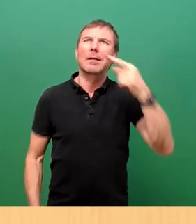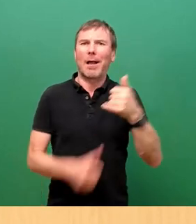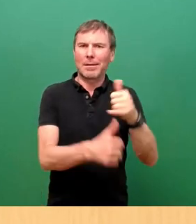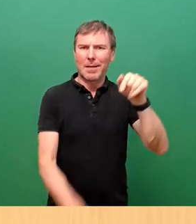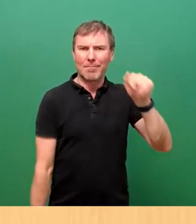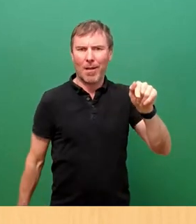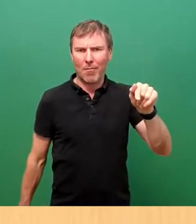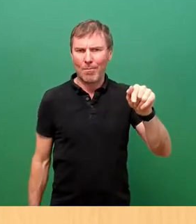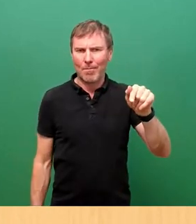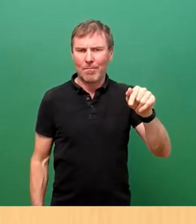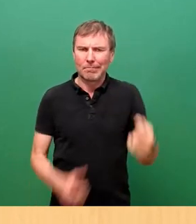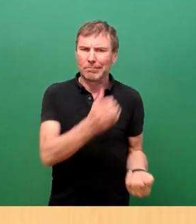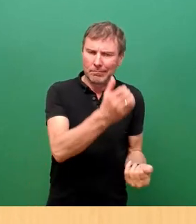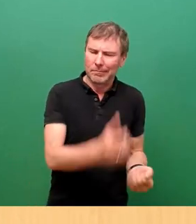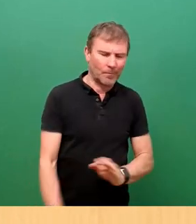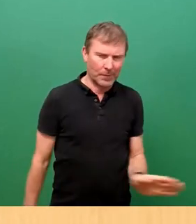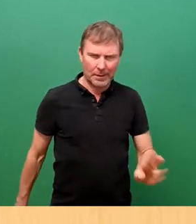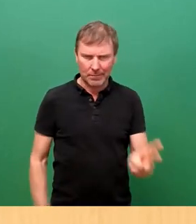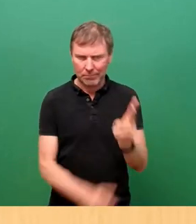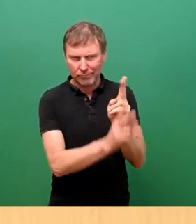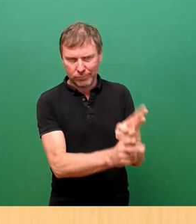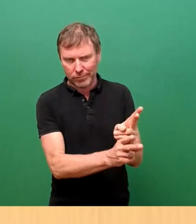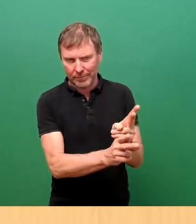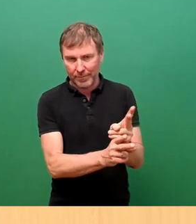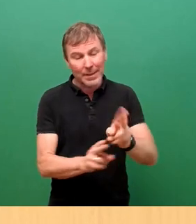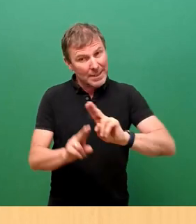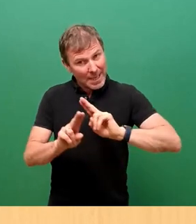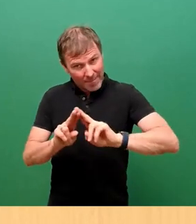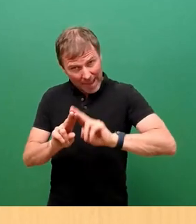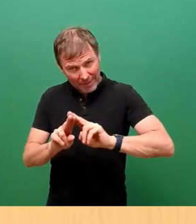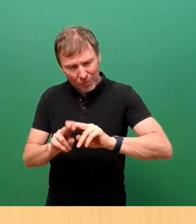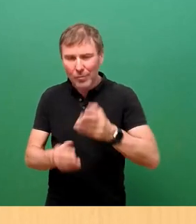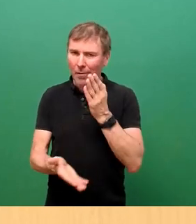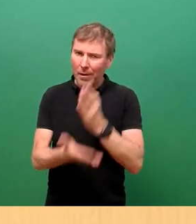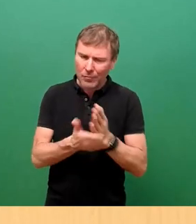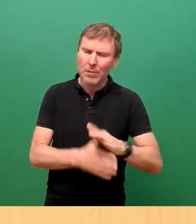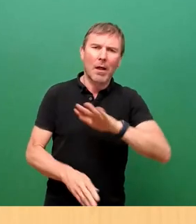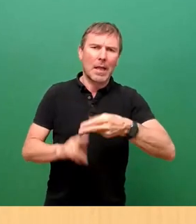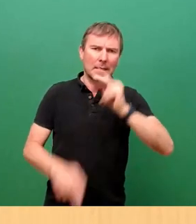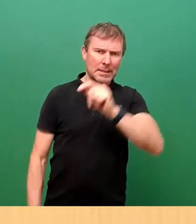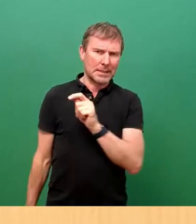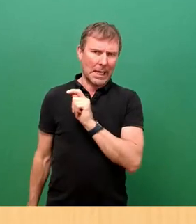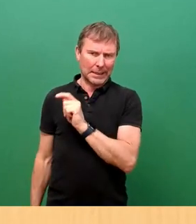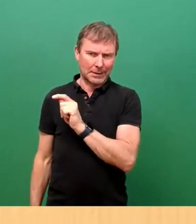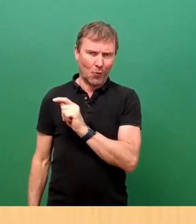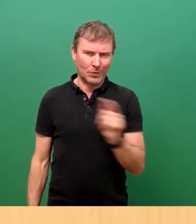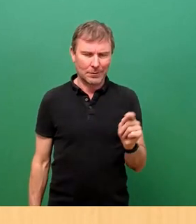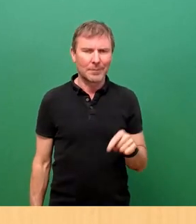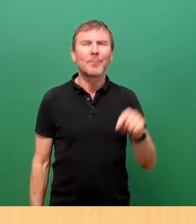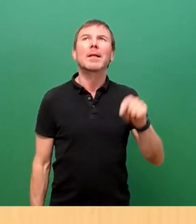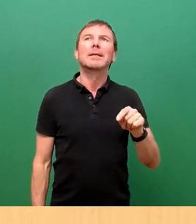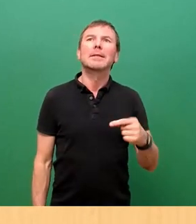Die Entscheidung über die Tekturen trifft die Landesdirektion. Und wir haben im Moment da auch keine